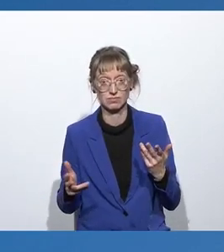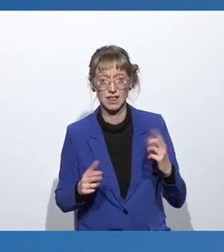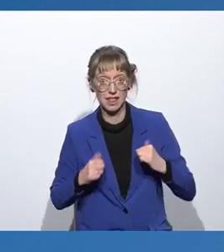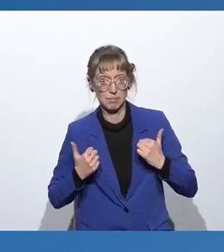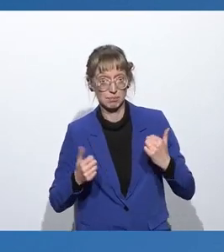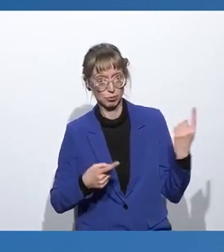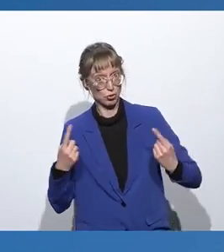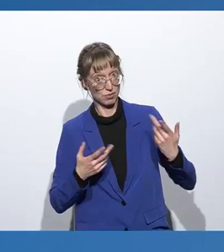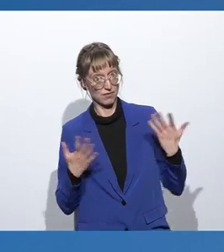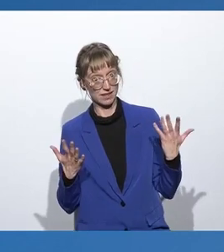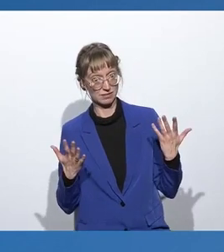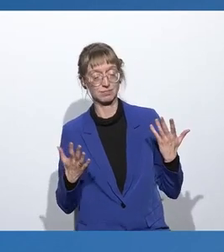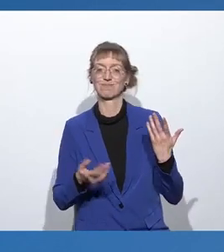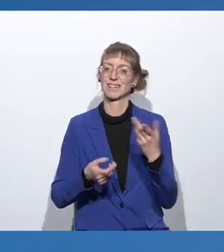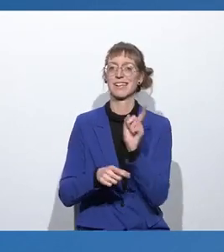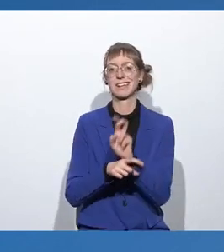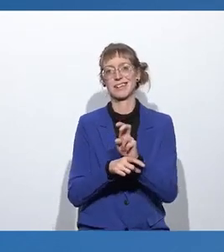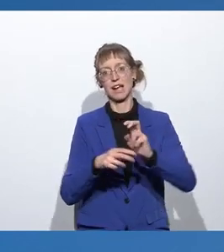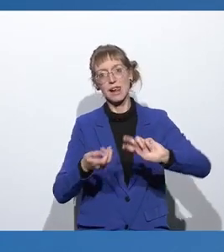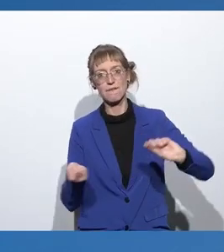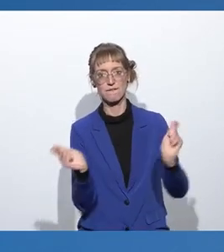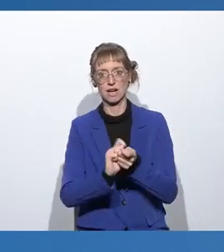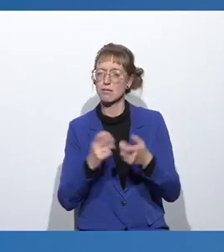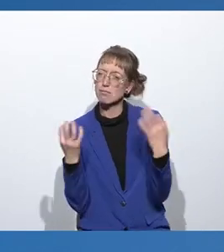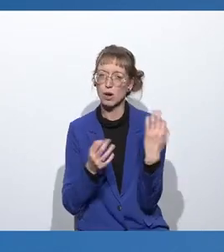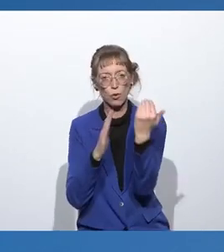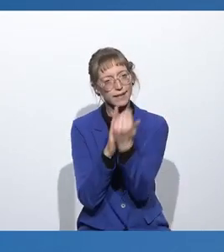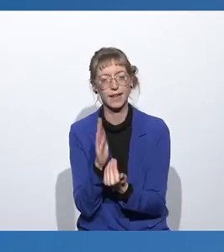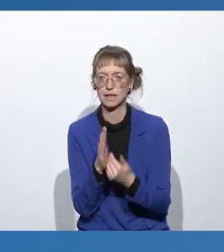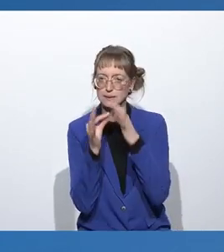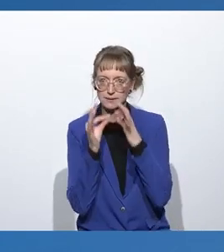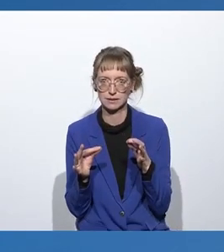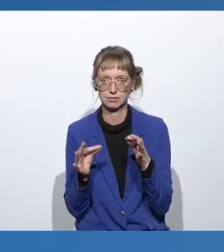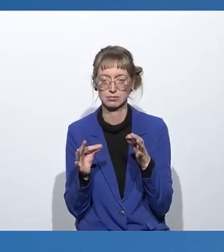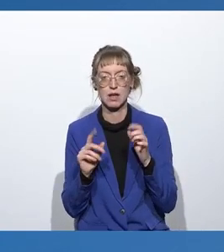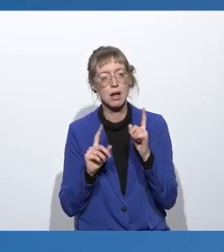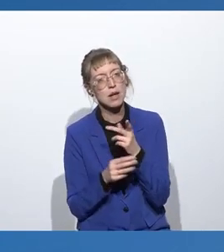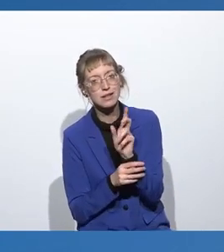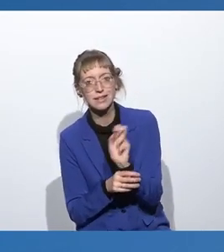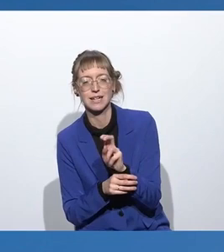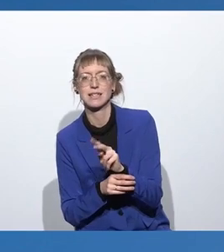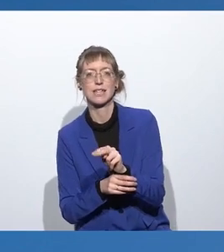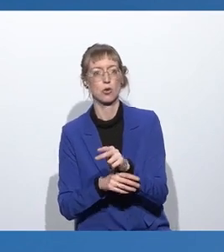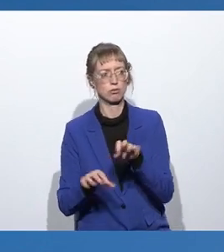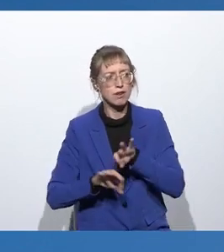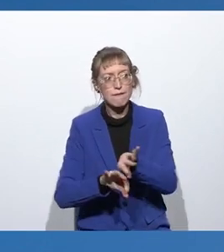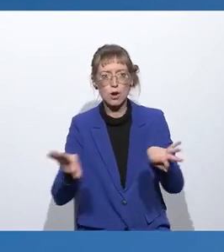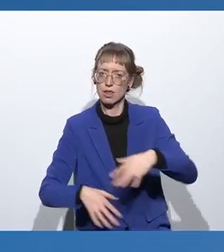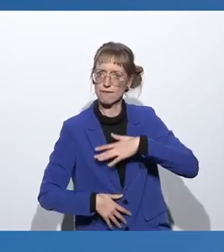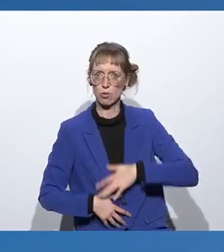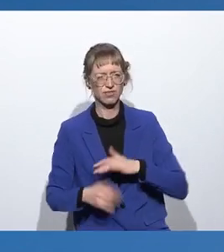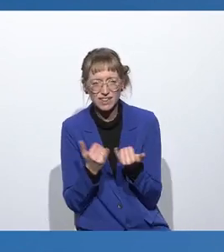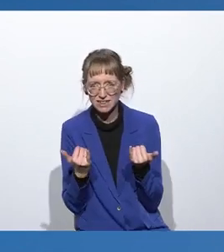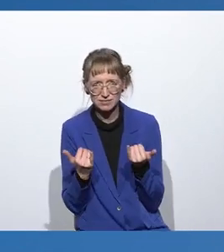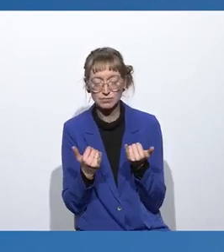Der digitale Wandel braucht neue Regeln. Aber wie gestalten wir die Digitalisierung zum Wohle aller? Wie stellen wir sicher,